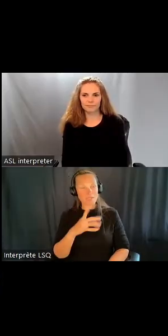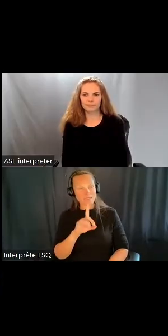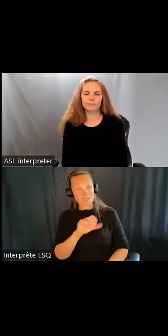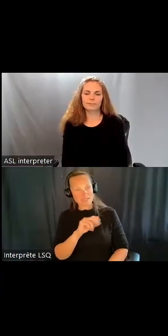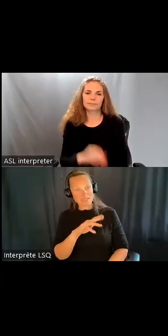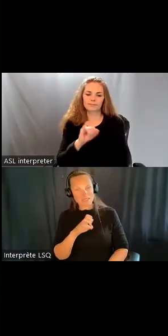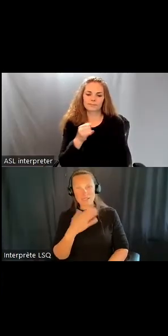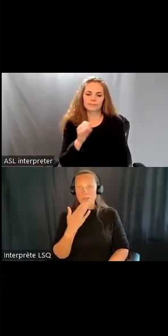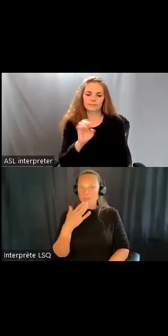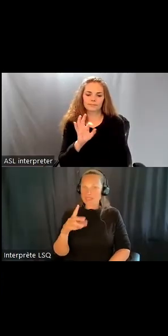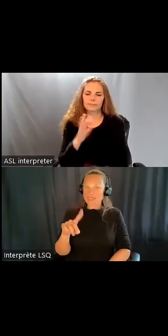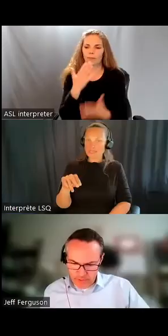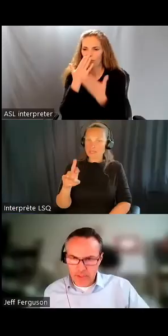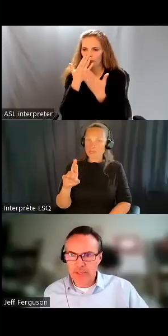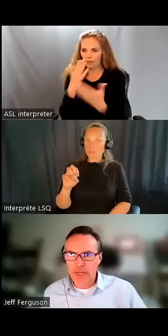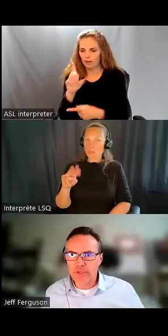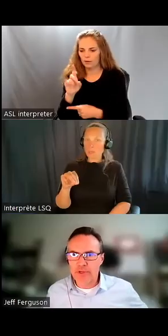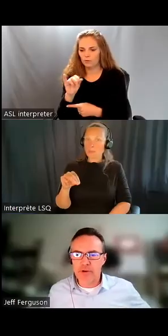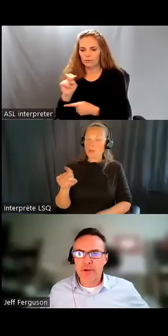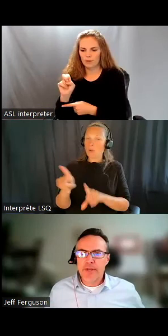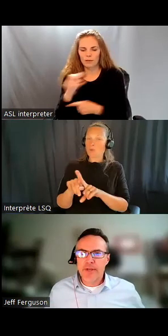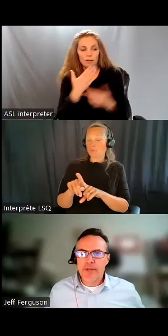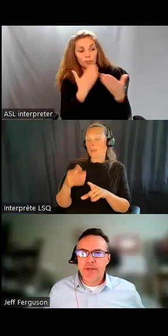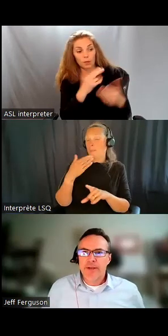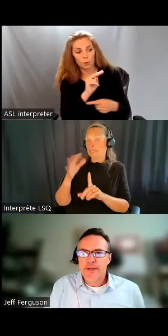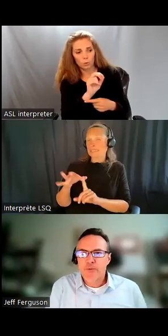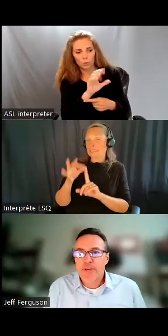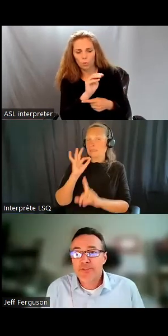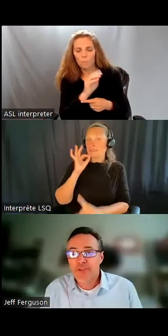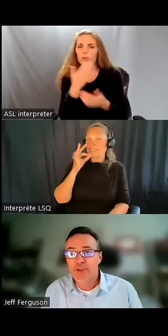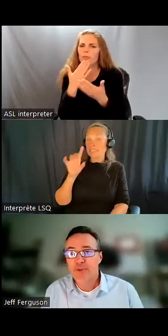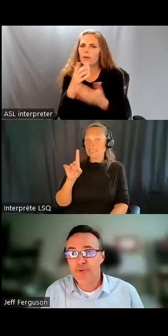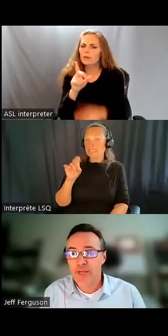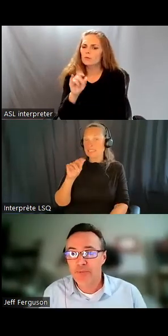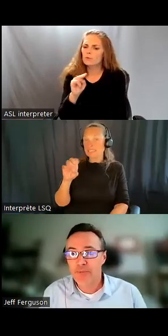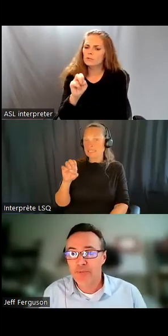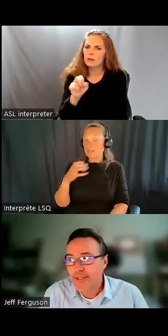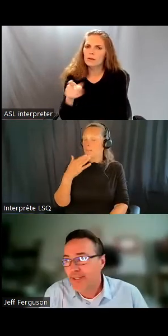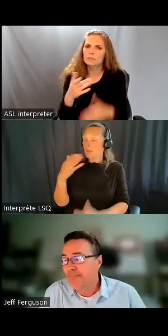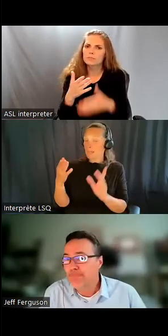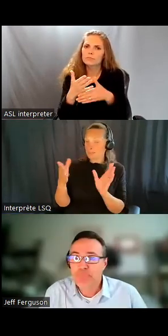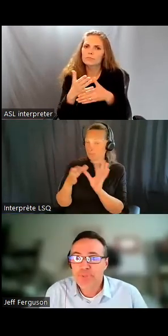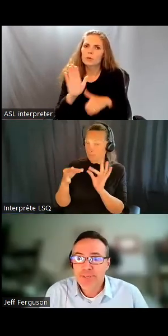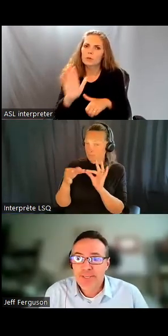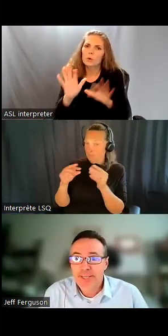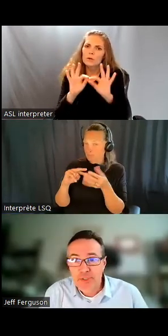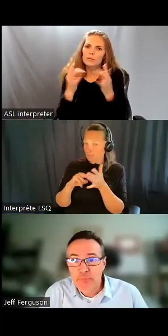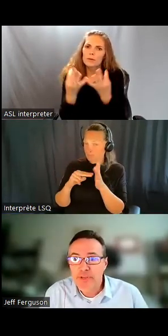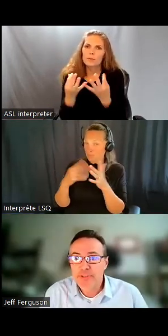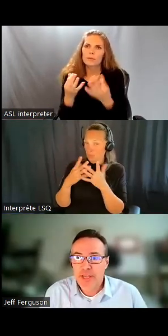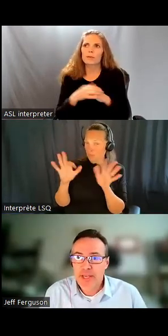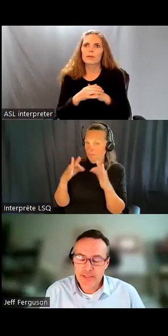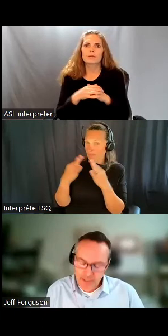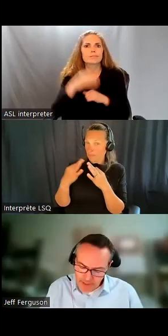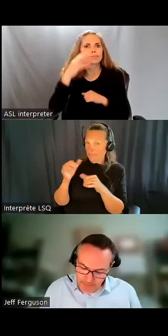Et merci à Norm aussi, et en particulier à Diane. Merci d'avoir pris le temps de nous raconter l'histoire de votre